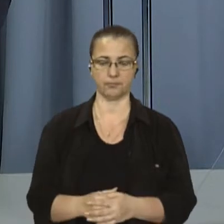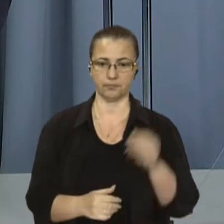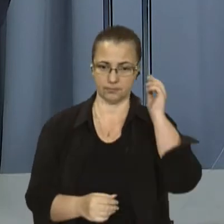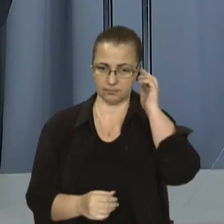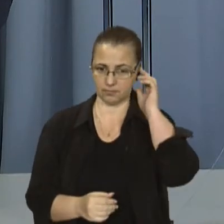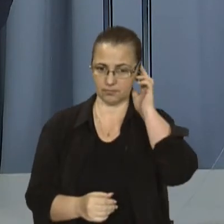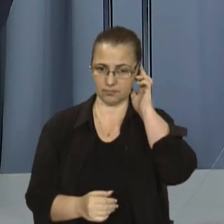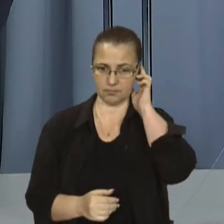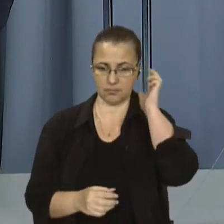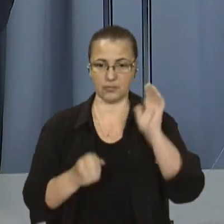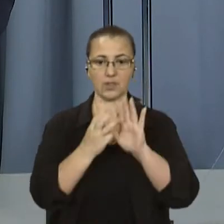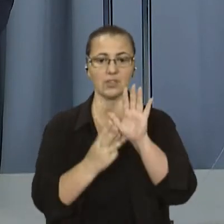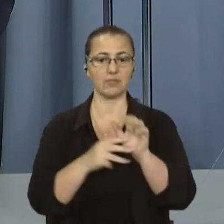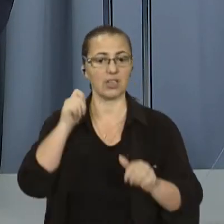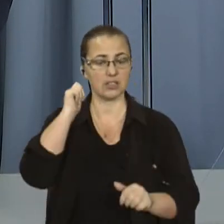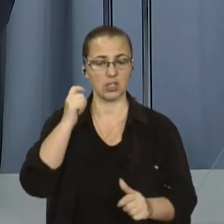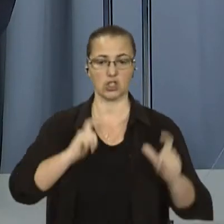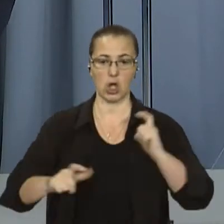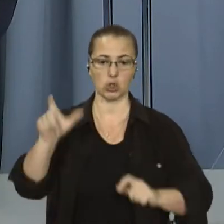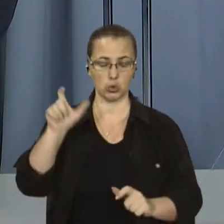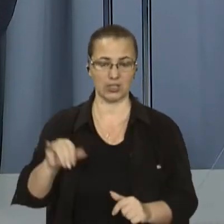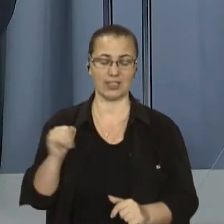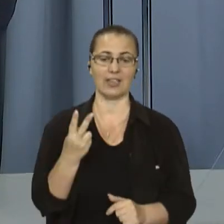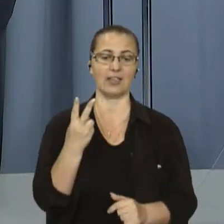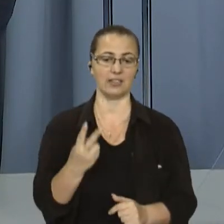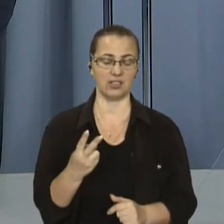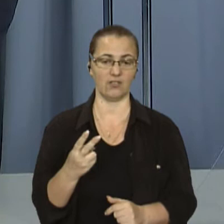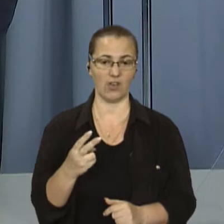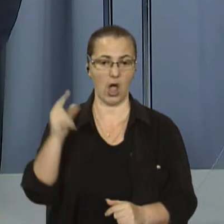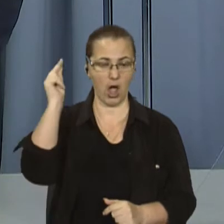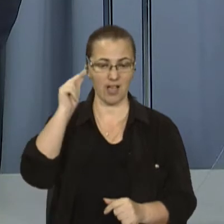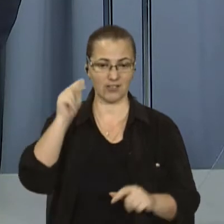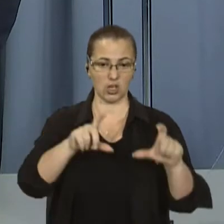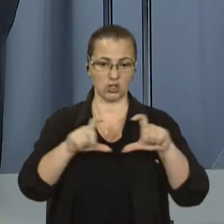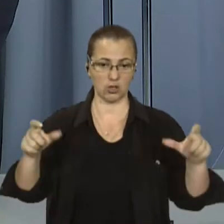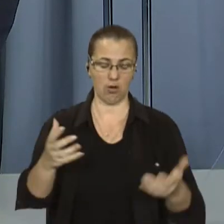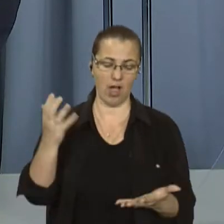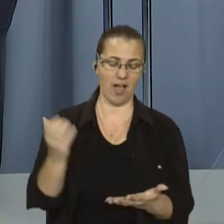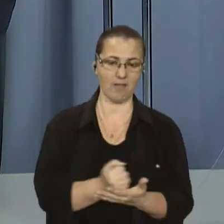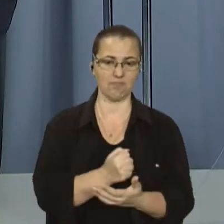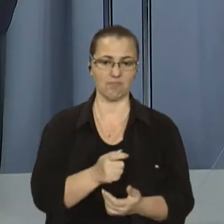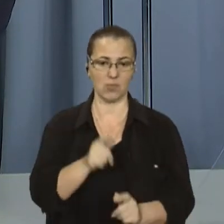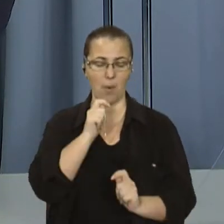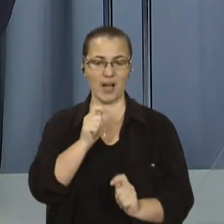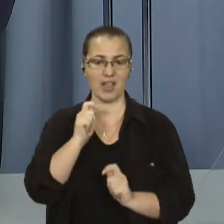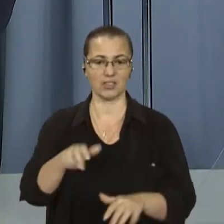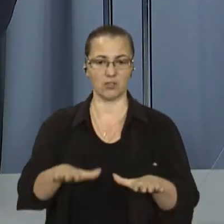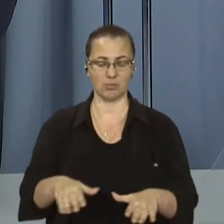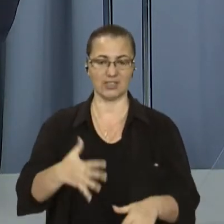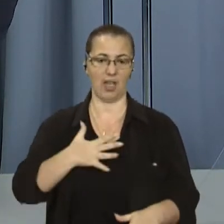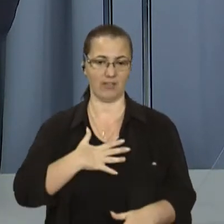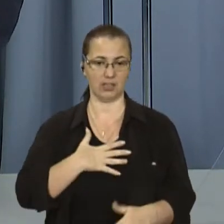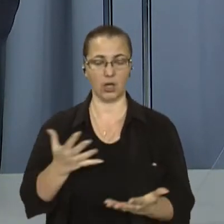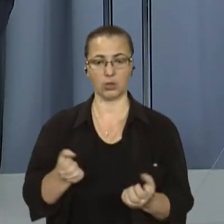18-річна студентка та два школярі зі Львова здобули призові місця на міжнародному конкурсі у Канаді. Вони отримали